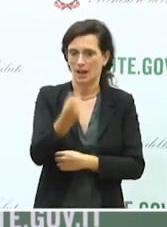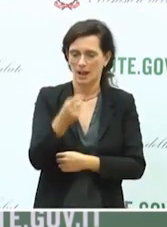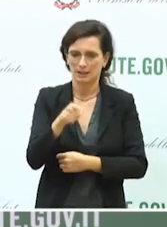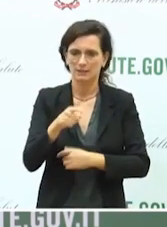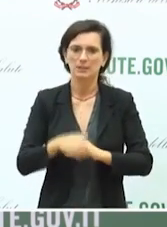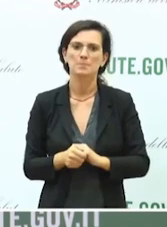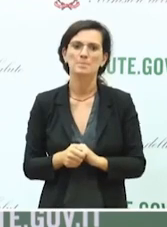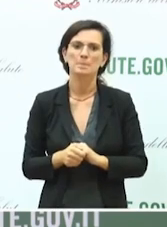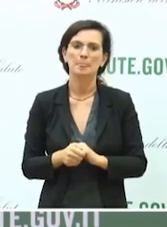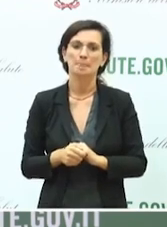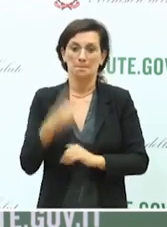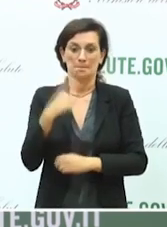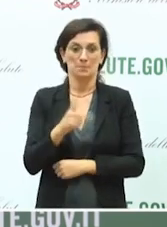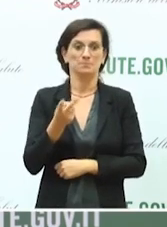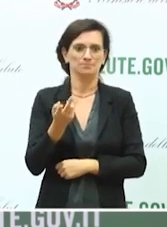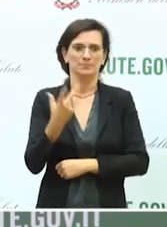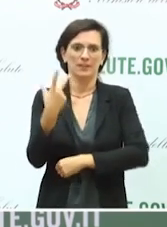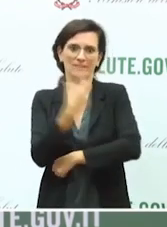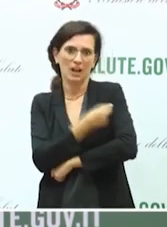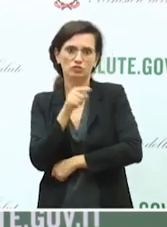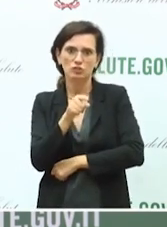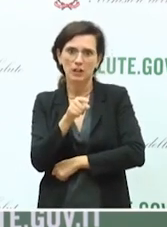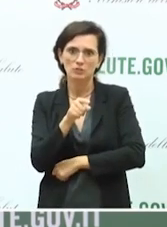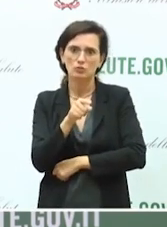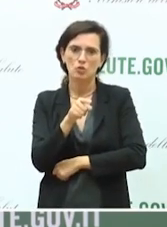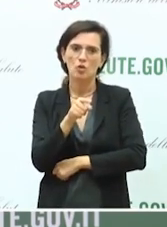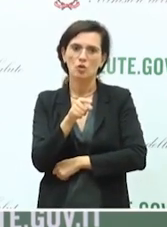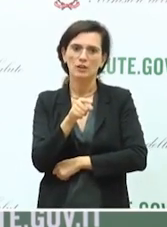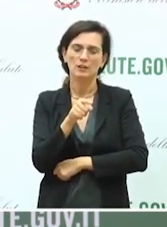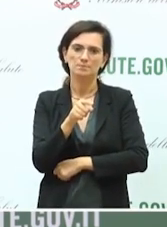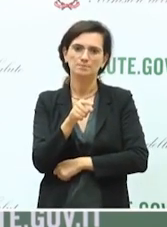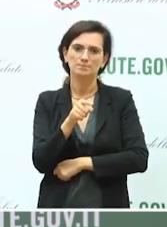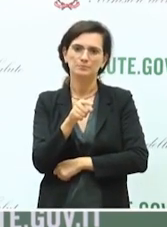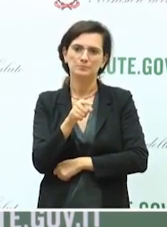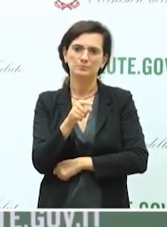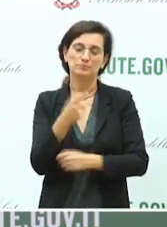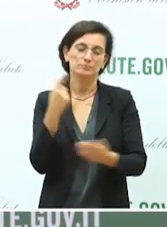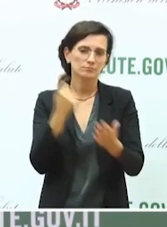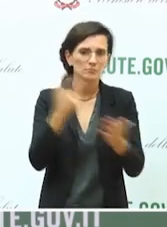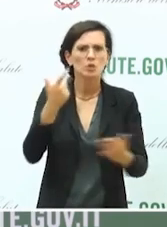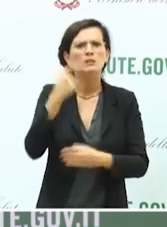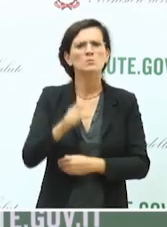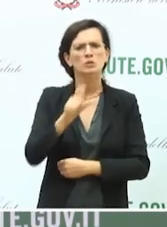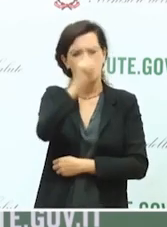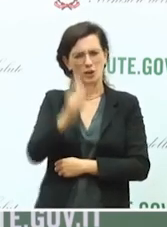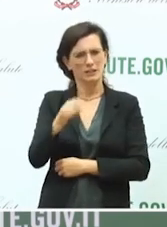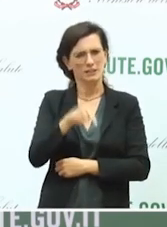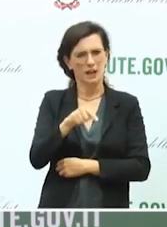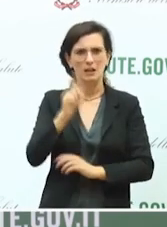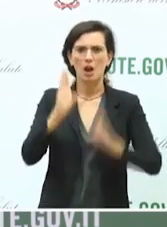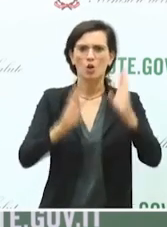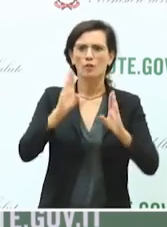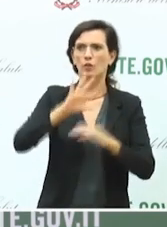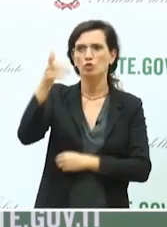diciamo combinato e disposto vaccinazione più anche il fatto che in Italia a differenza di altri paesi